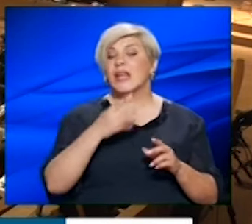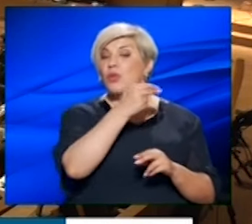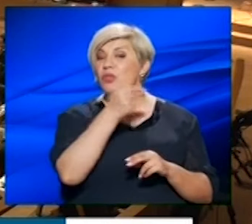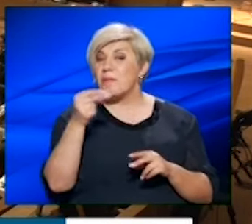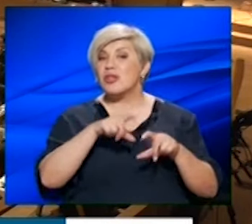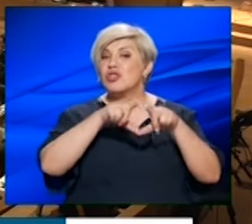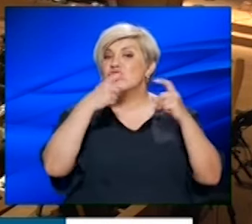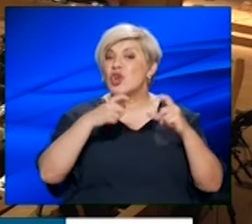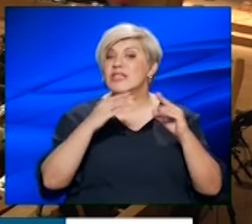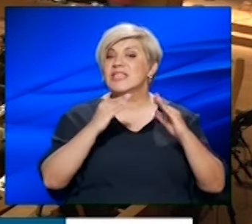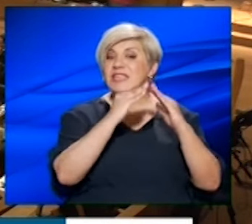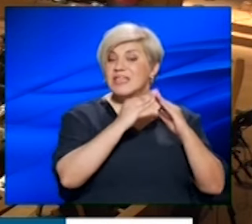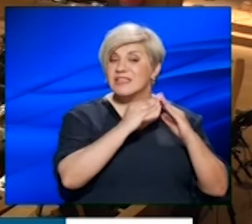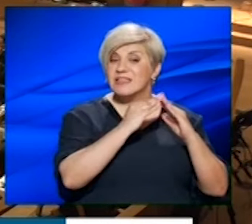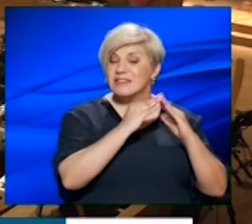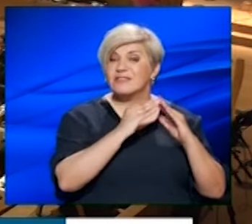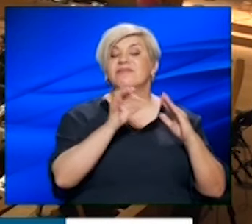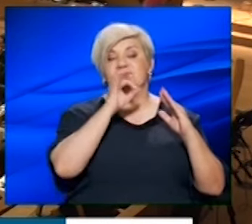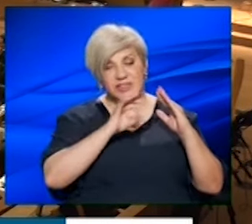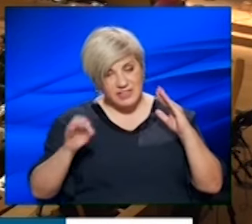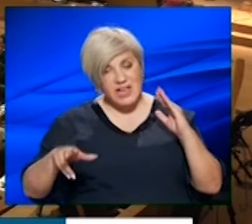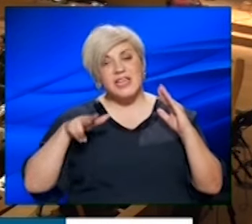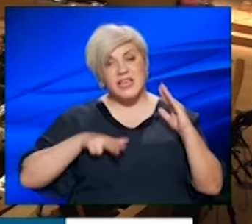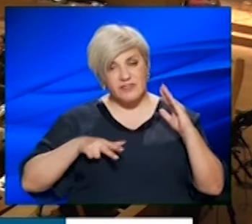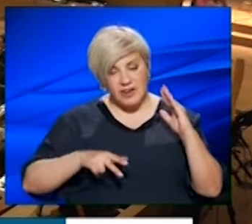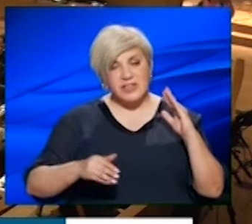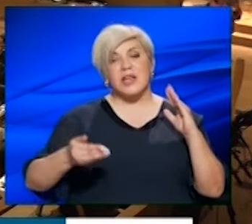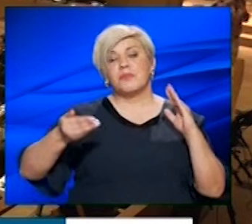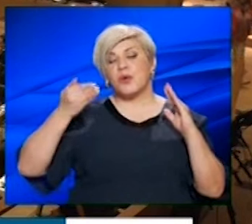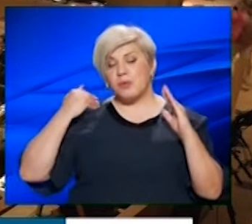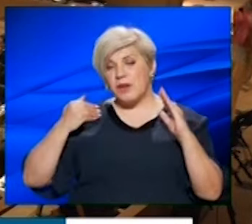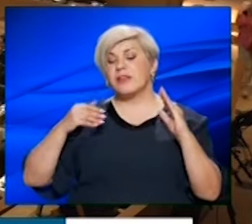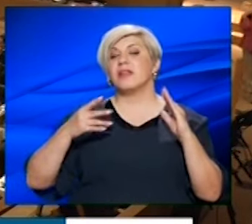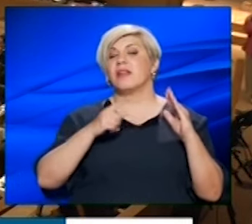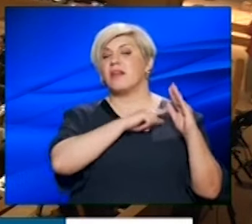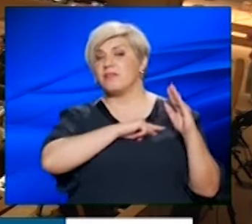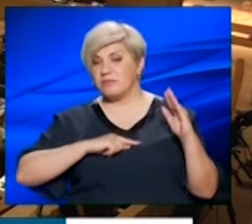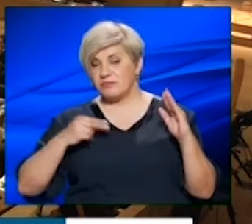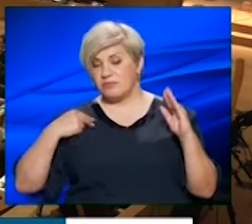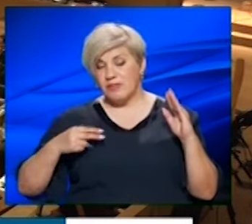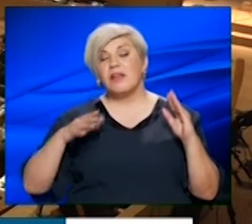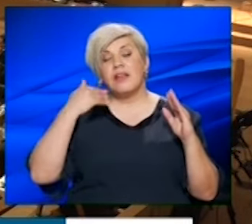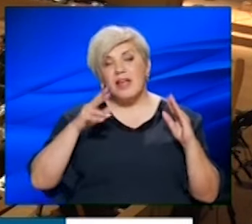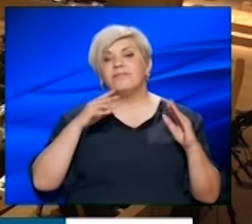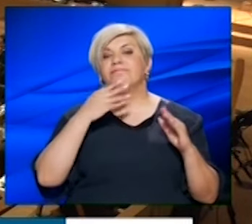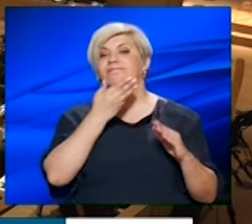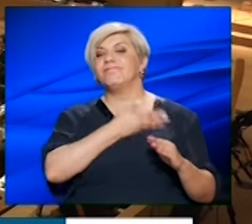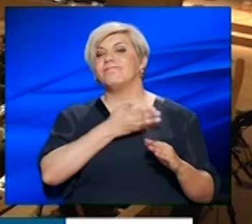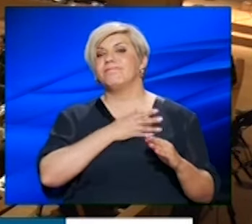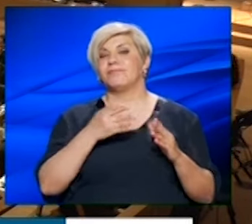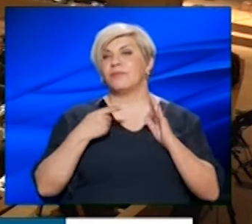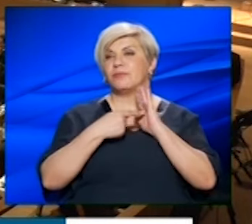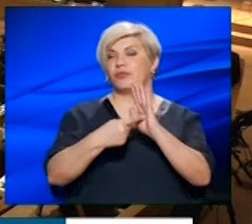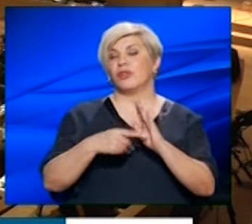το ζήτημα της σχολικής στέγης, φυσικά και η κυβέρνηση και οι προηγούμενες δημοτικές αρχές είναι εκτεθειμένες απέναντι στους